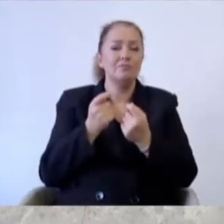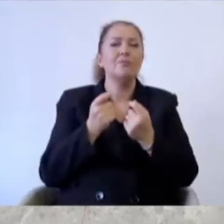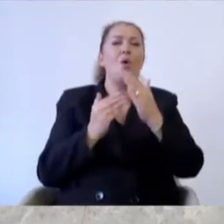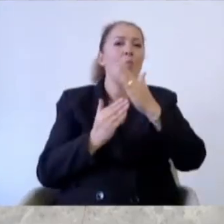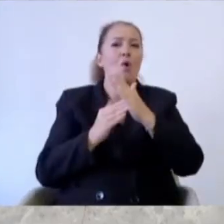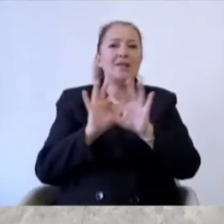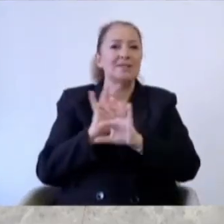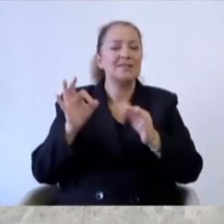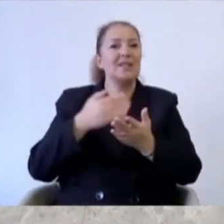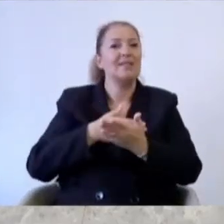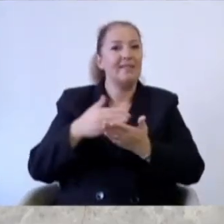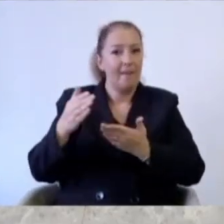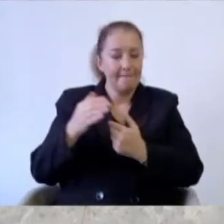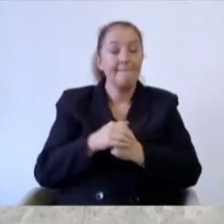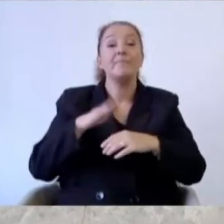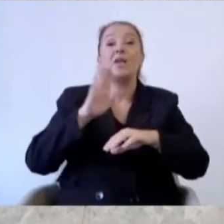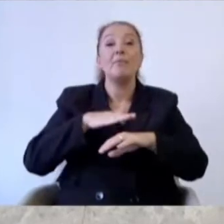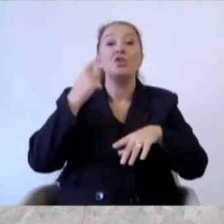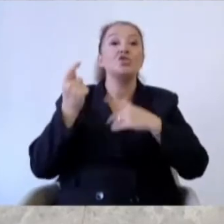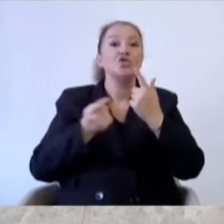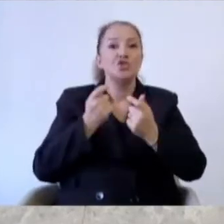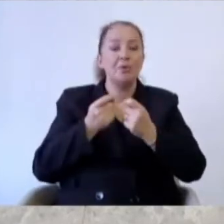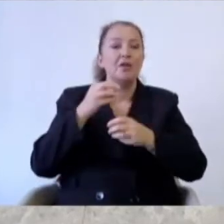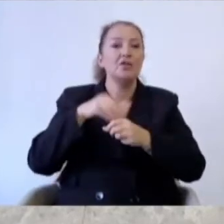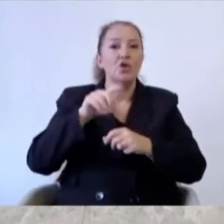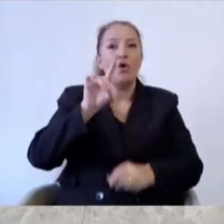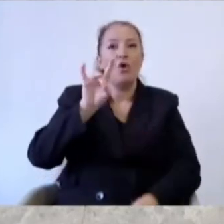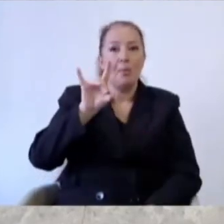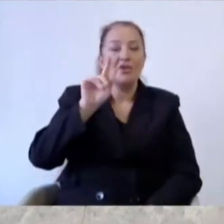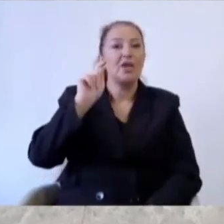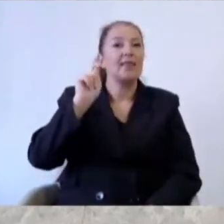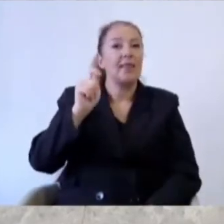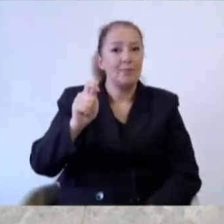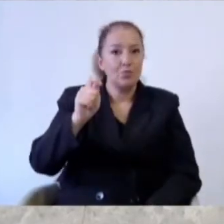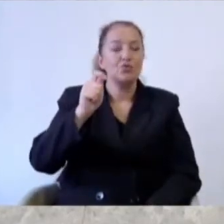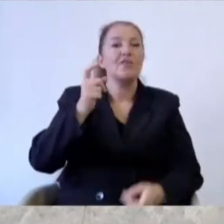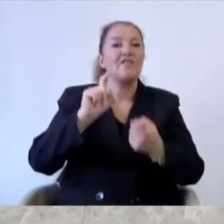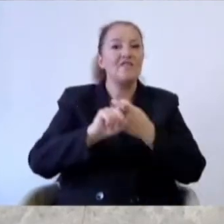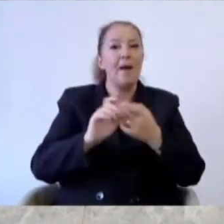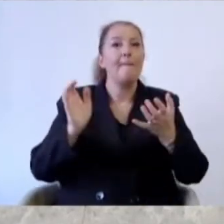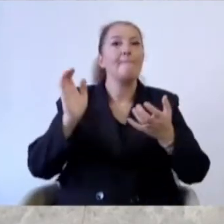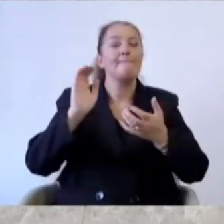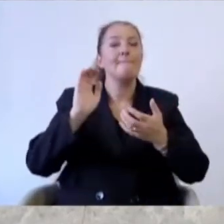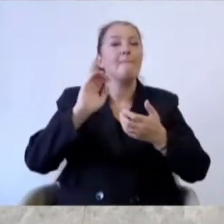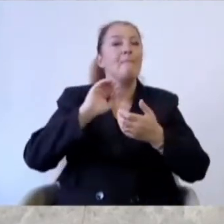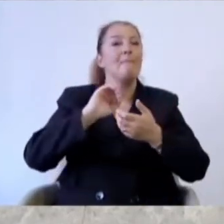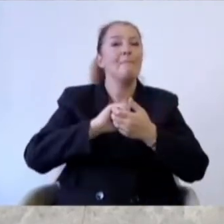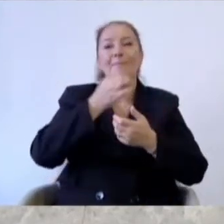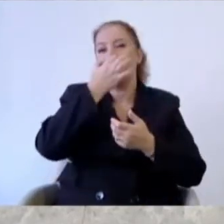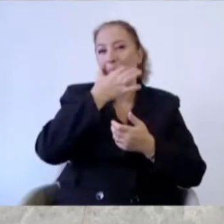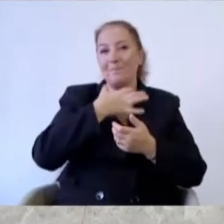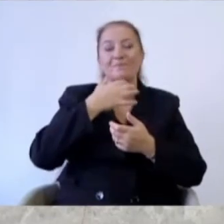sürdürüyoruz. Yapılan çalışmalar kapsamında on beş Temmuz ve Barış Manço parklarımızı